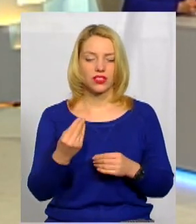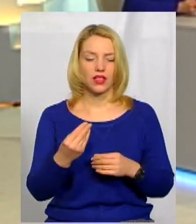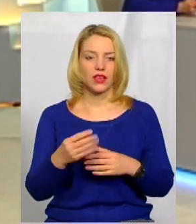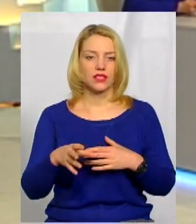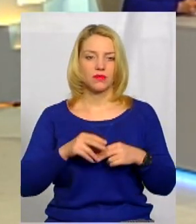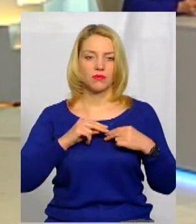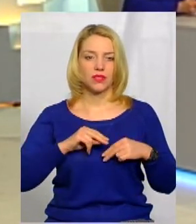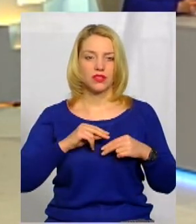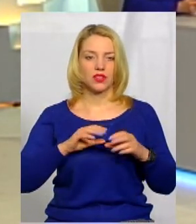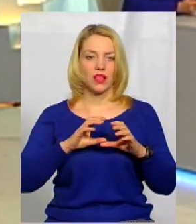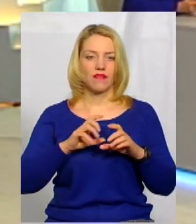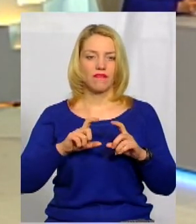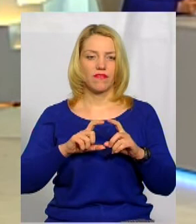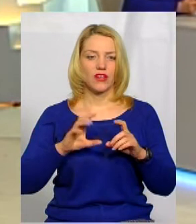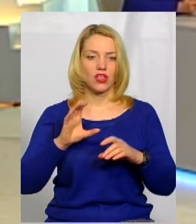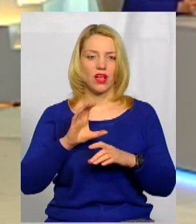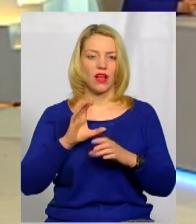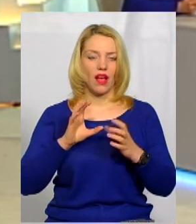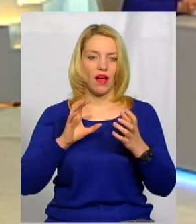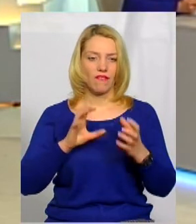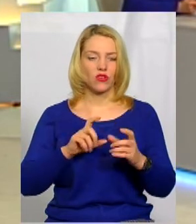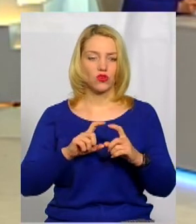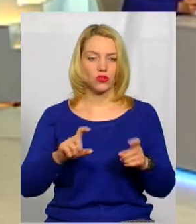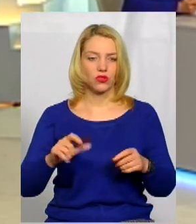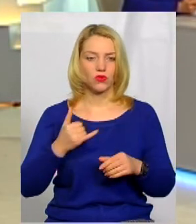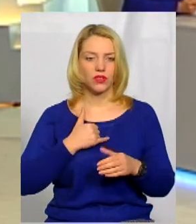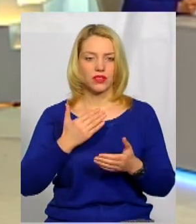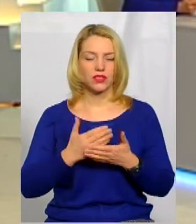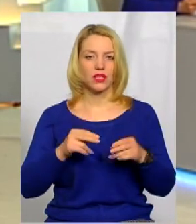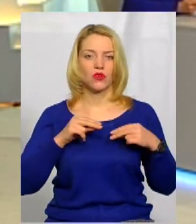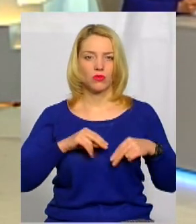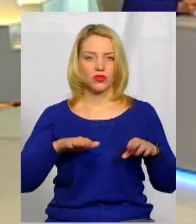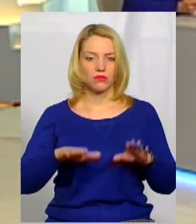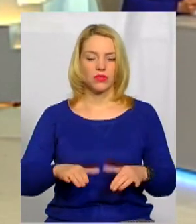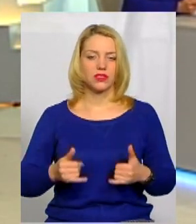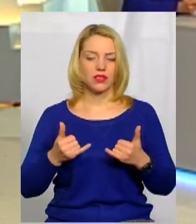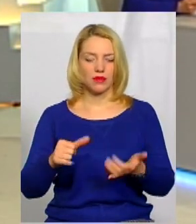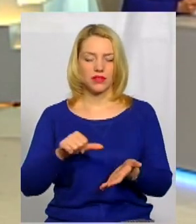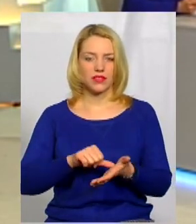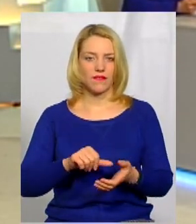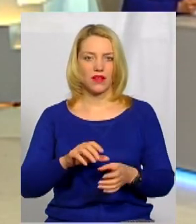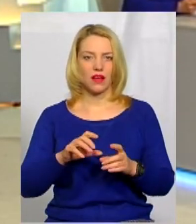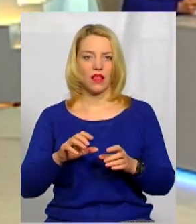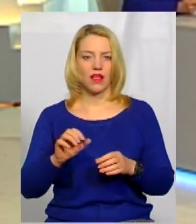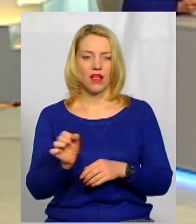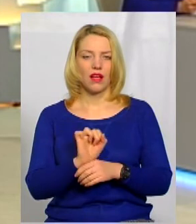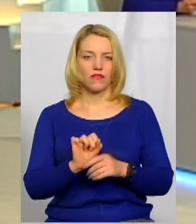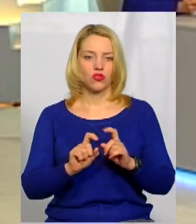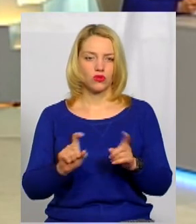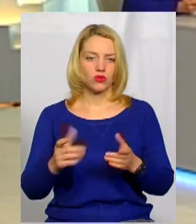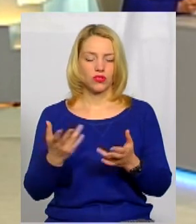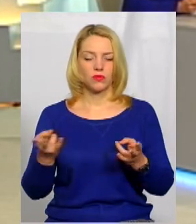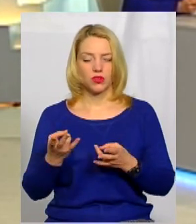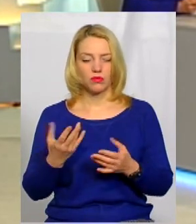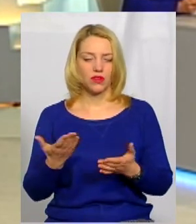нас виділено робочі місця для представника автошколи, якщо їм потрібна якась допомога,